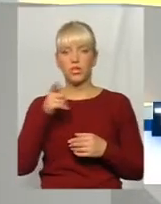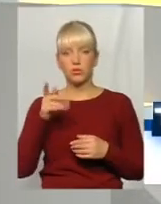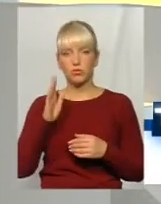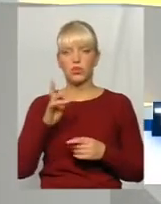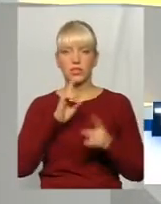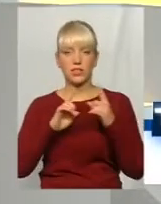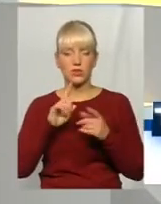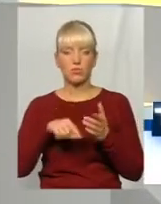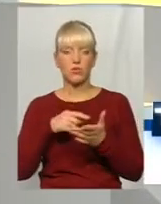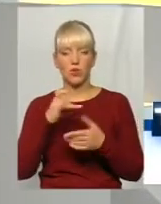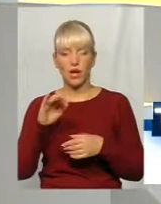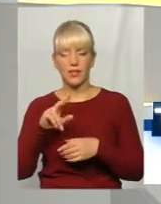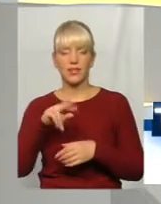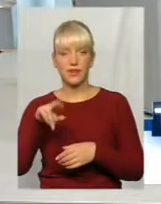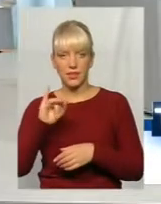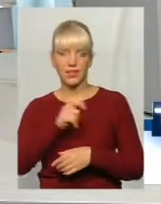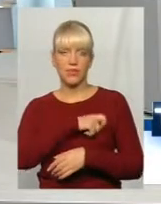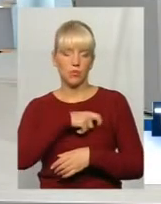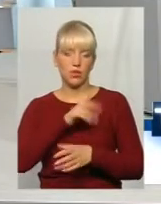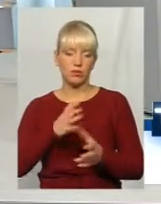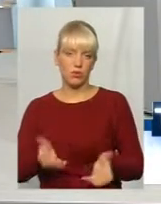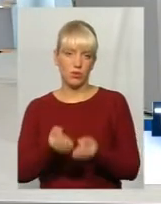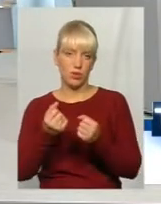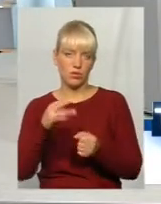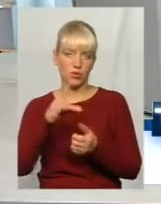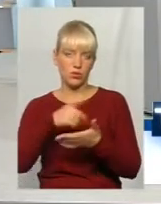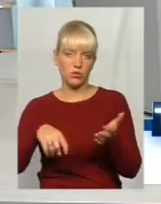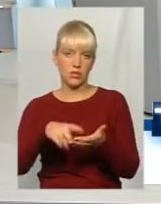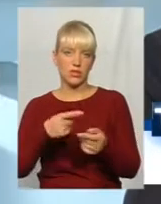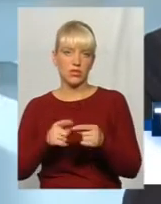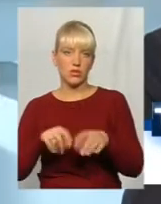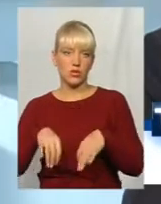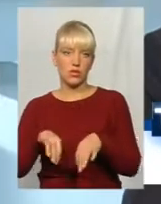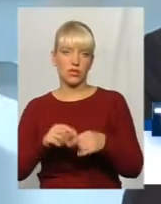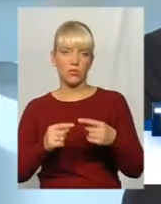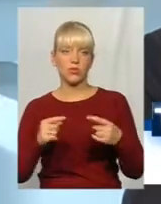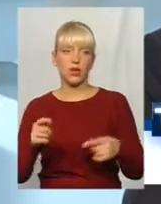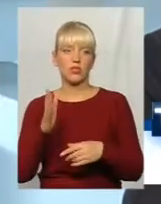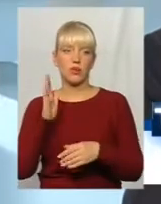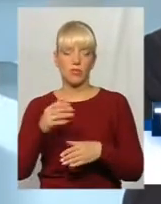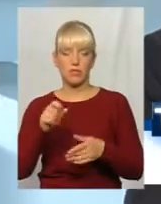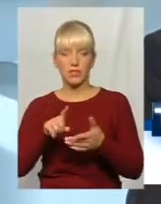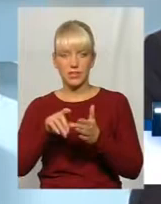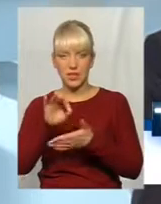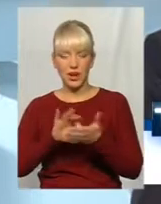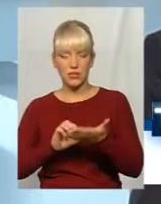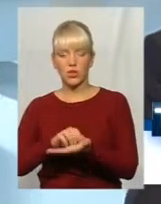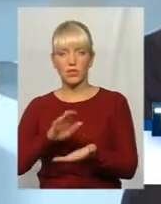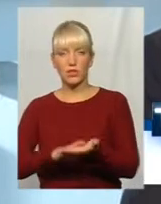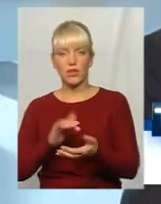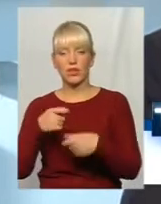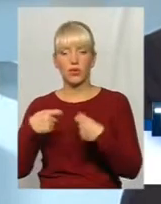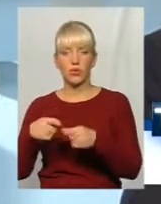підтримають пропозицію про списання цього транспортного засобу, і ми зразу його будемо реєструвати і продавати в системі продажу. І так